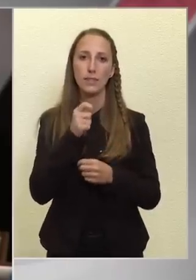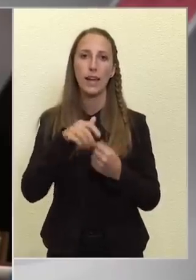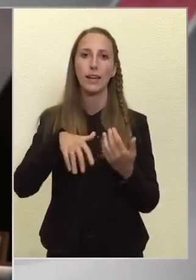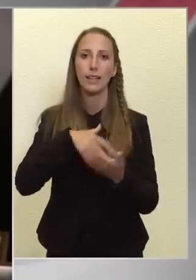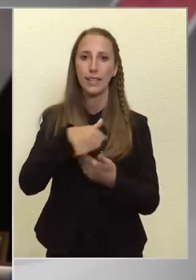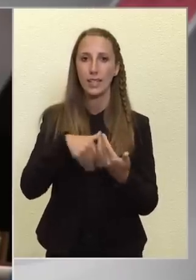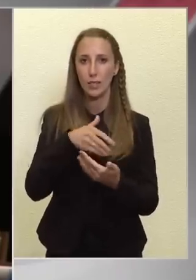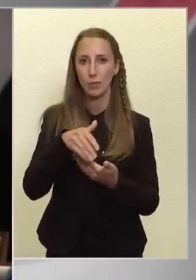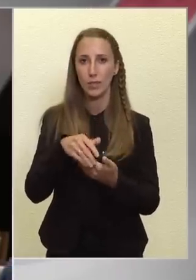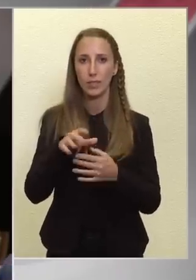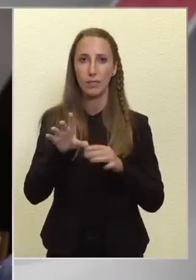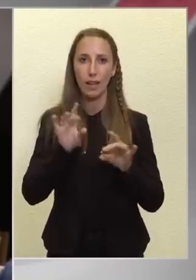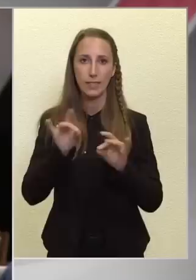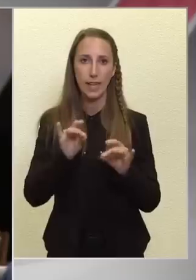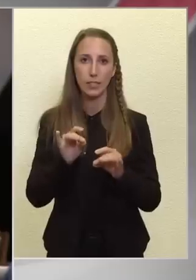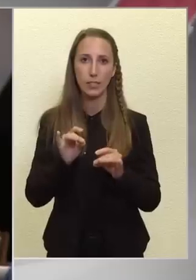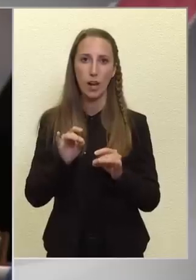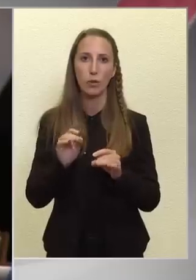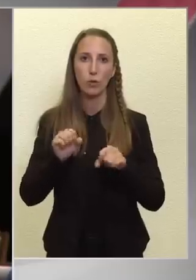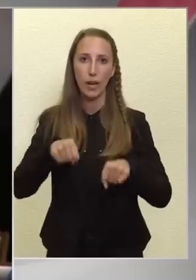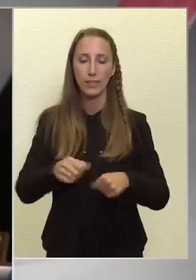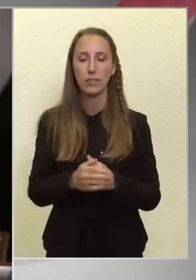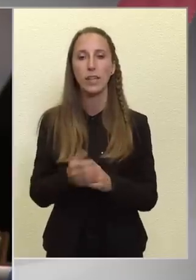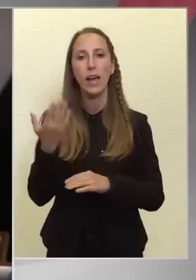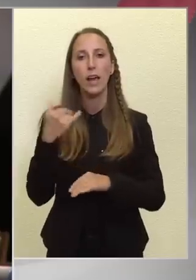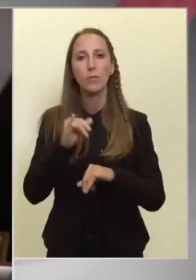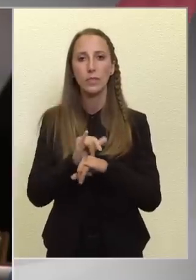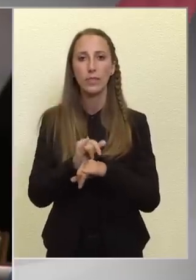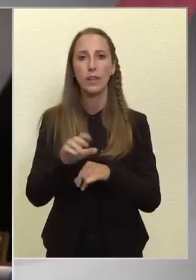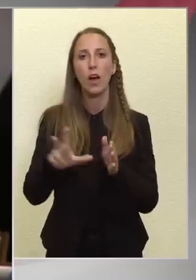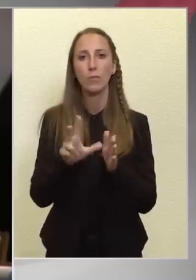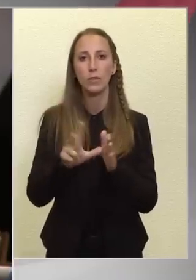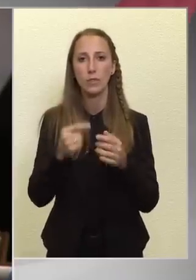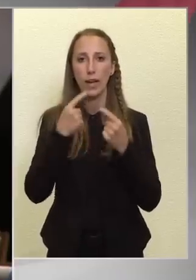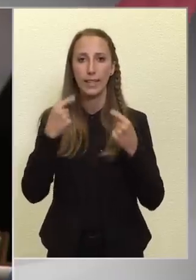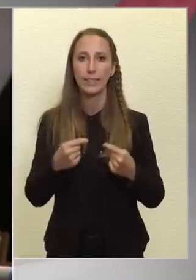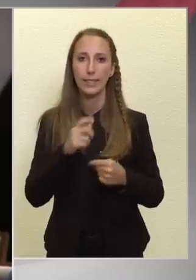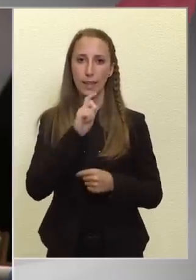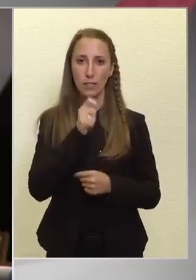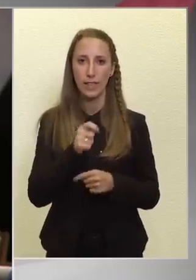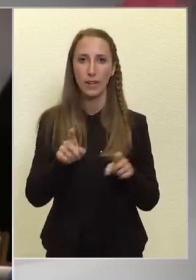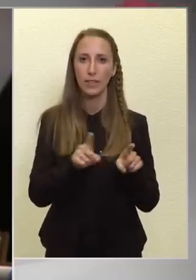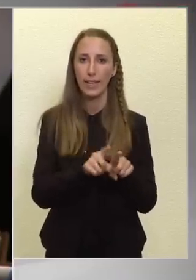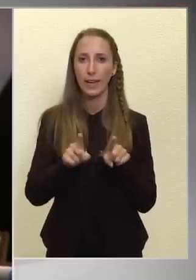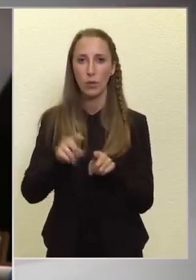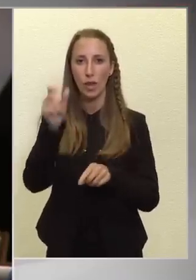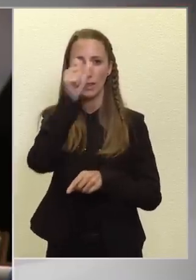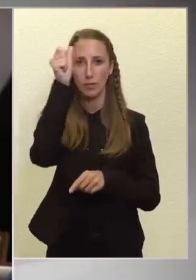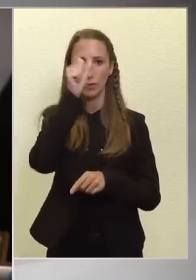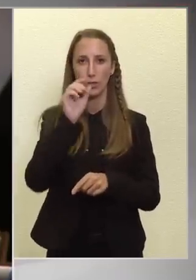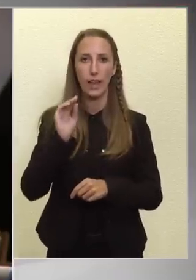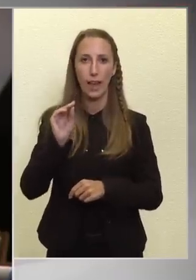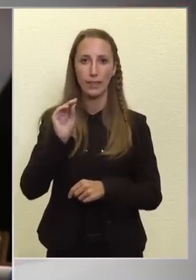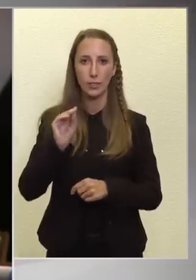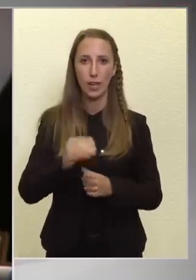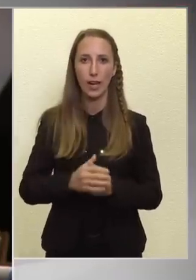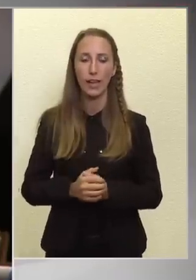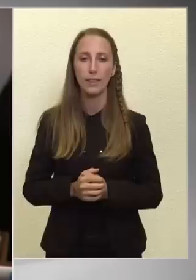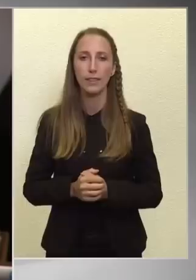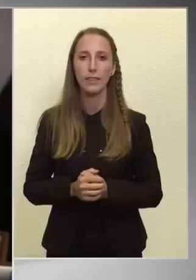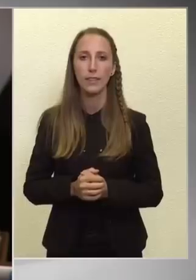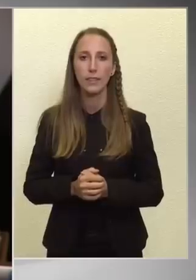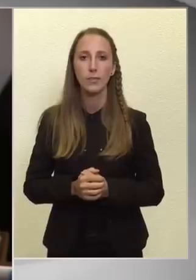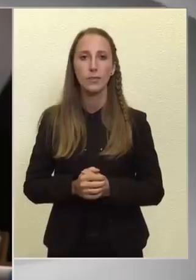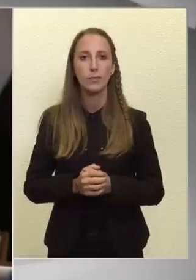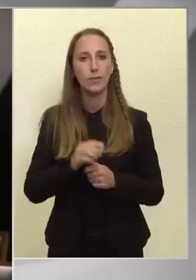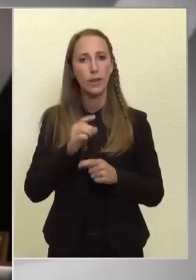autokrácia. Az elmúlt 12 évben már harmadszor ítélték el hazánkat ilyen-olyan nevű jelentésekkel, meg